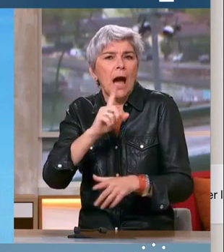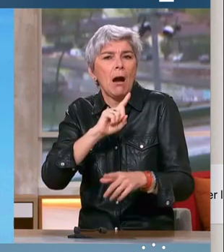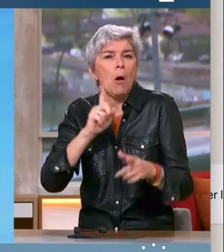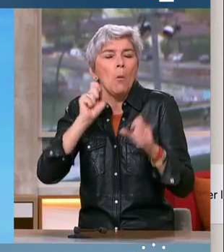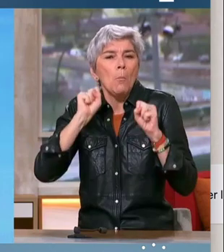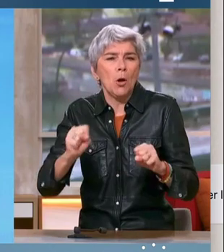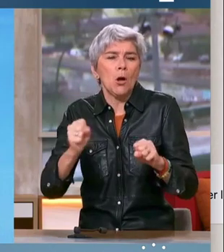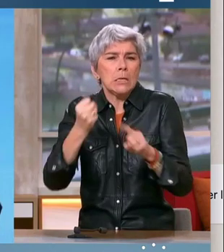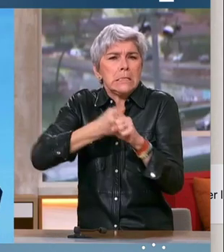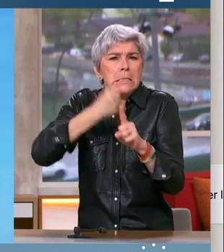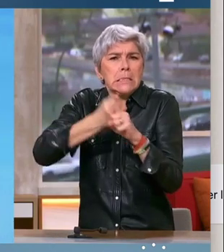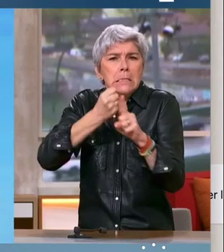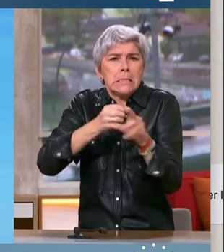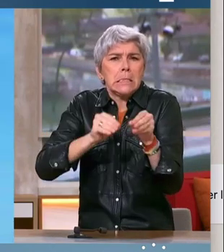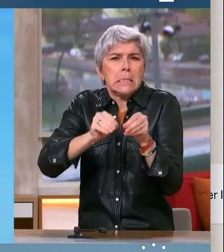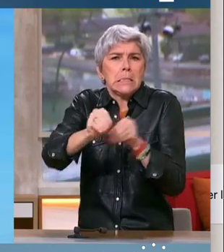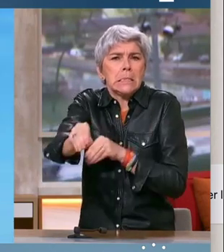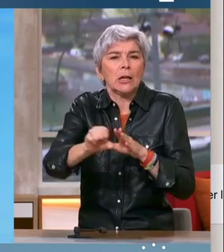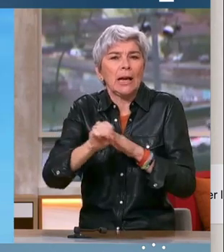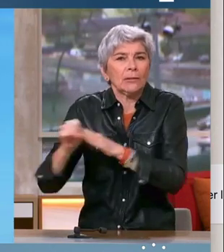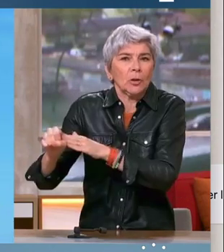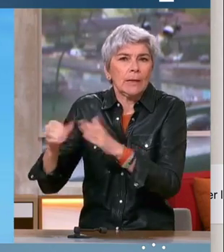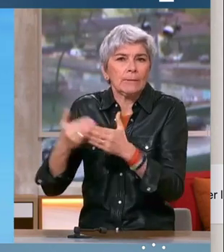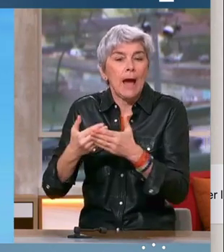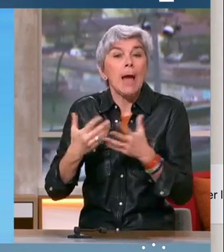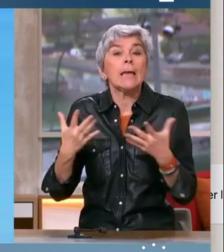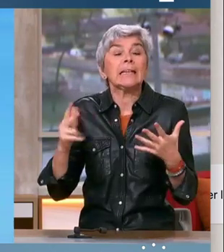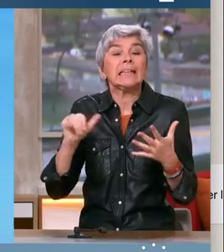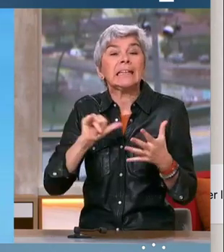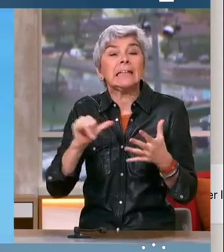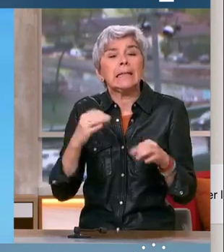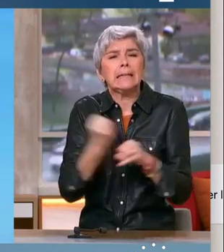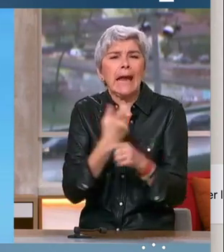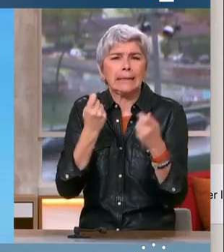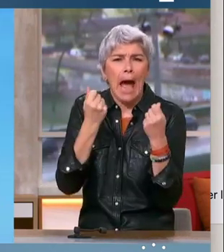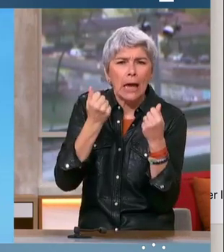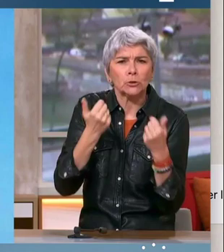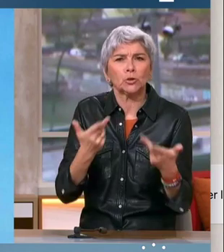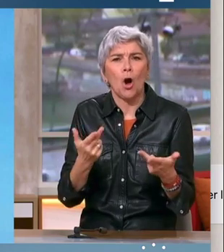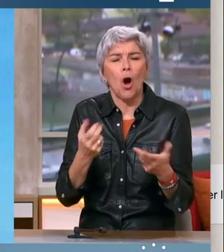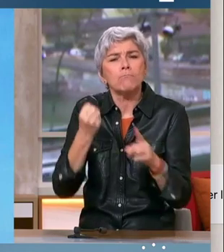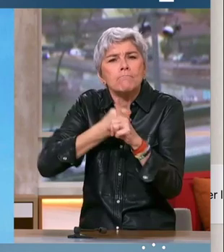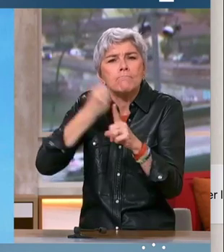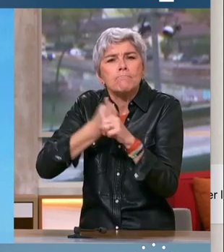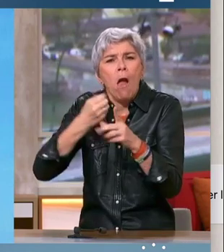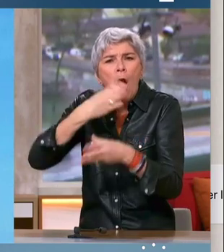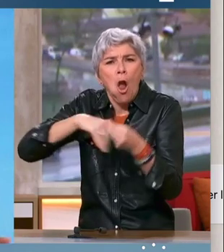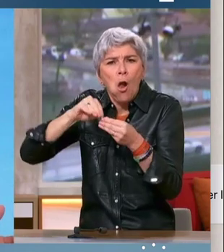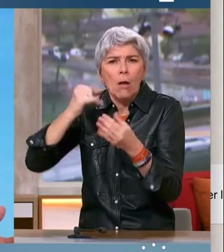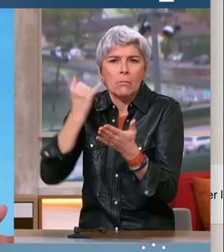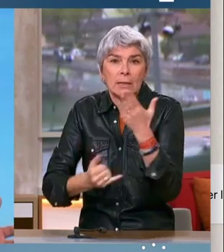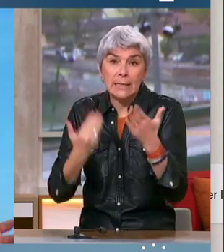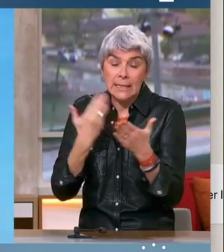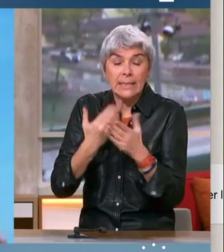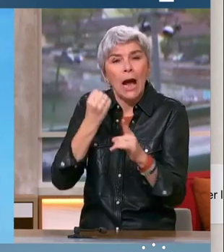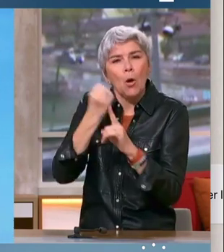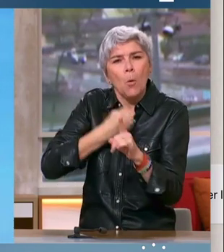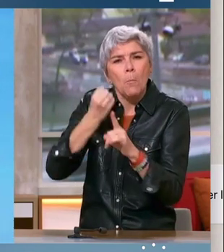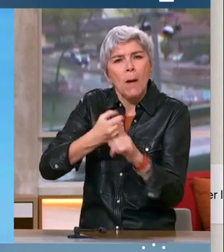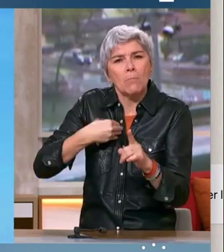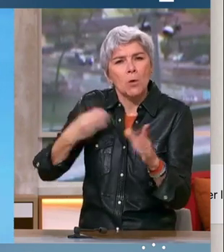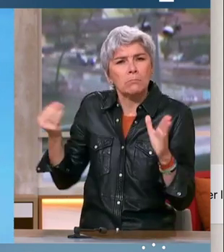mener ses combats, faire reculer l'extrême droite, faire gagner votre porte-monnaie, lutter contre la fraude fiscale. Voilà tous ces combats que j'ai mis